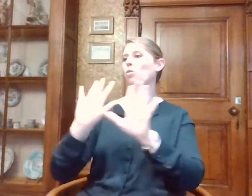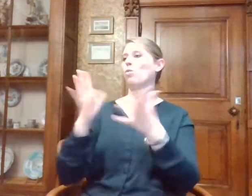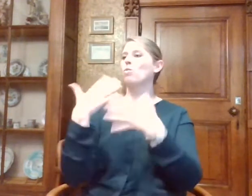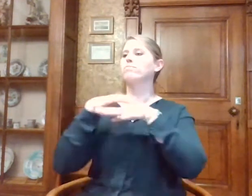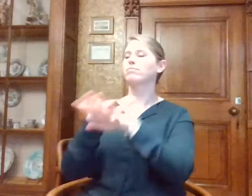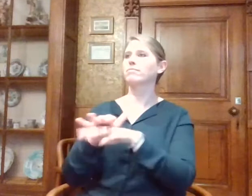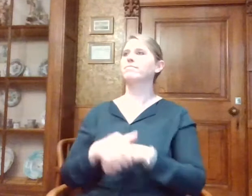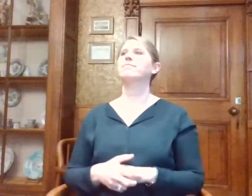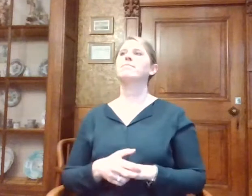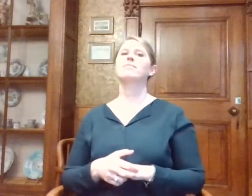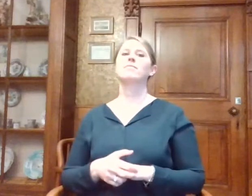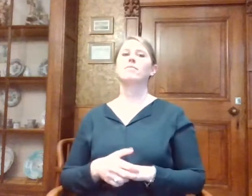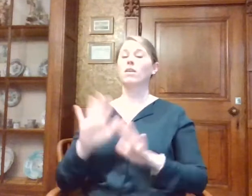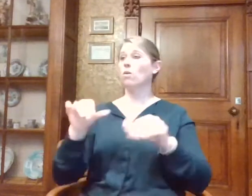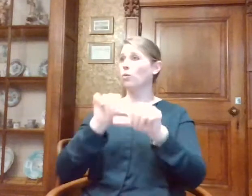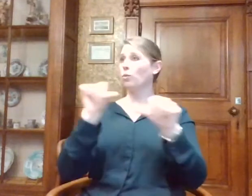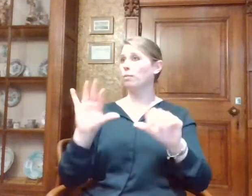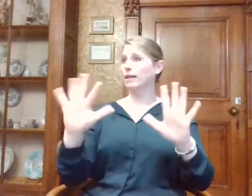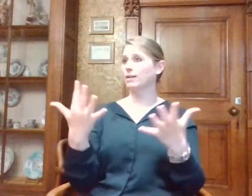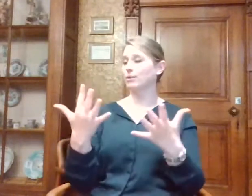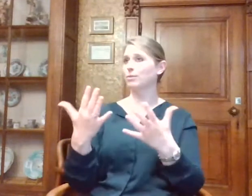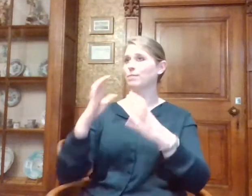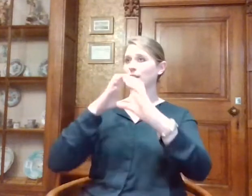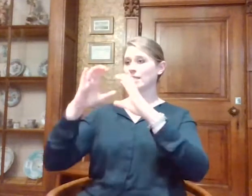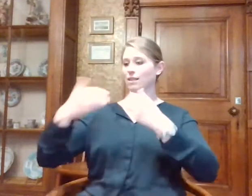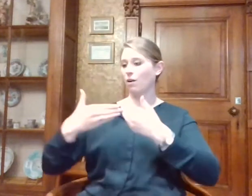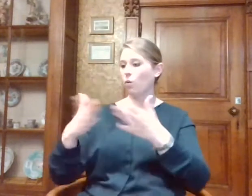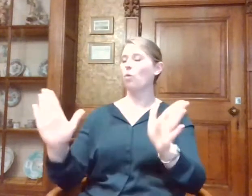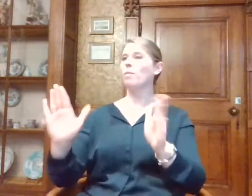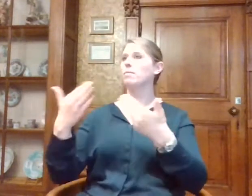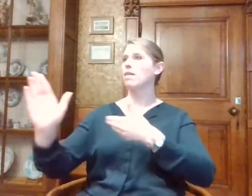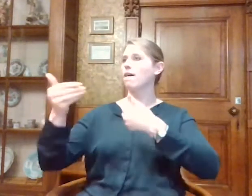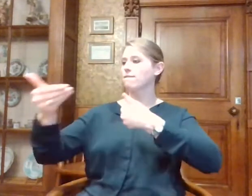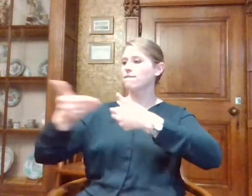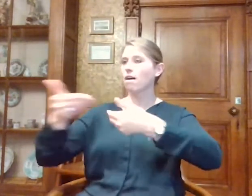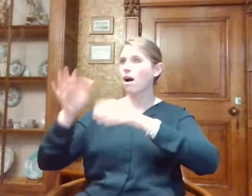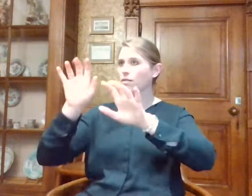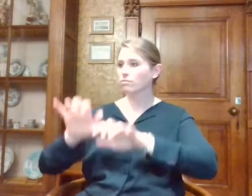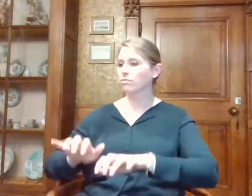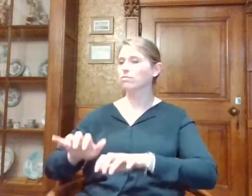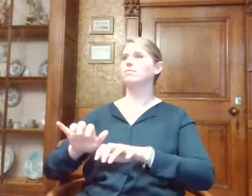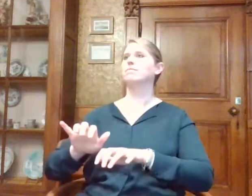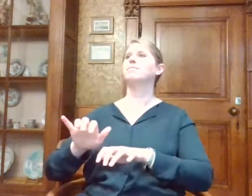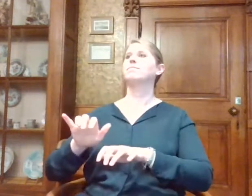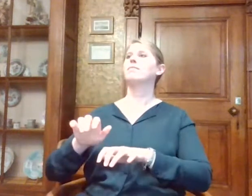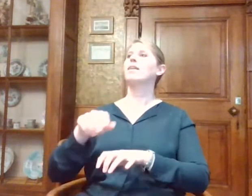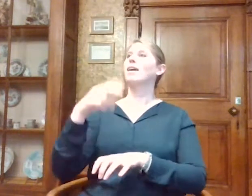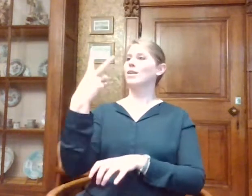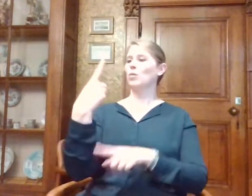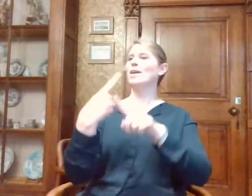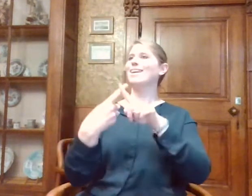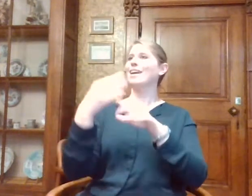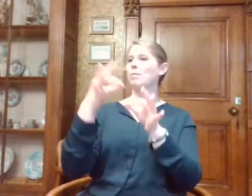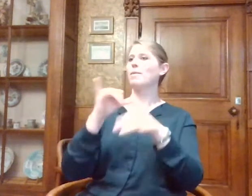Hoe zal het van start gaan? De chat is open voor vragen. Ik zal die monitoren en die vragen worden twee keer tijdens deze